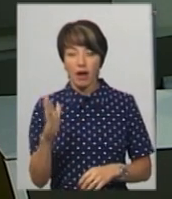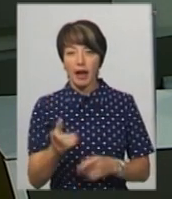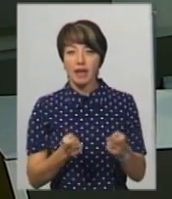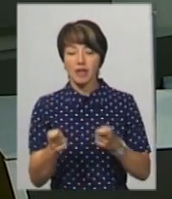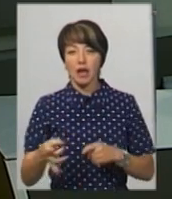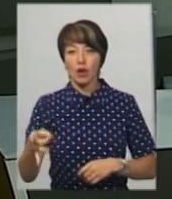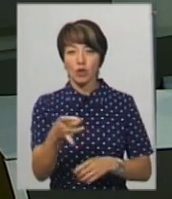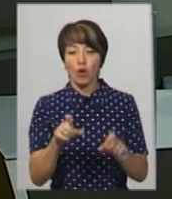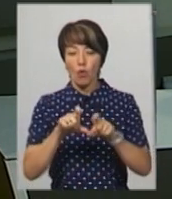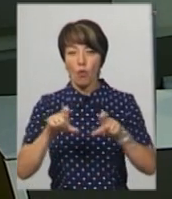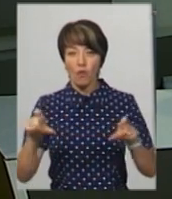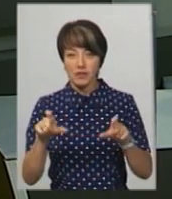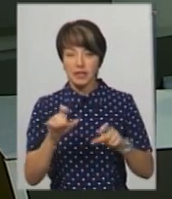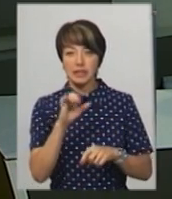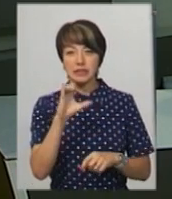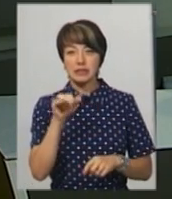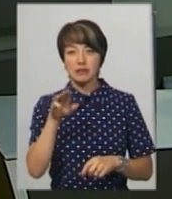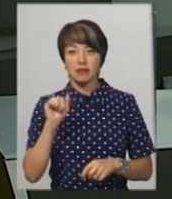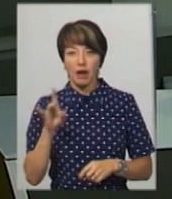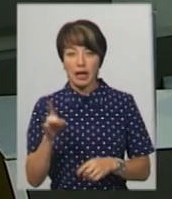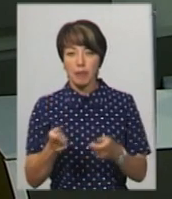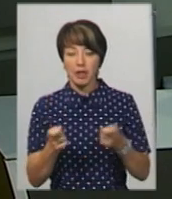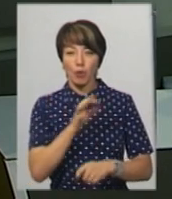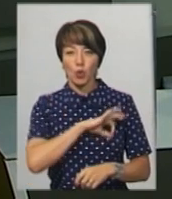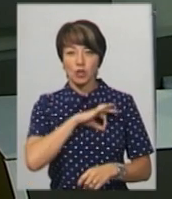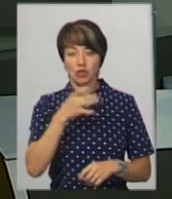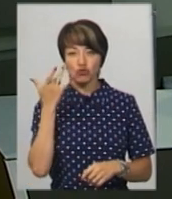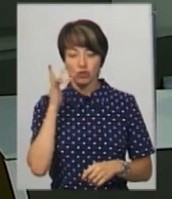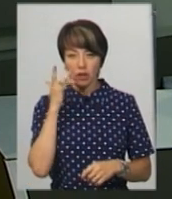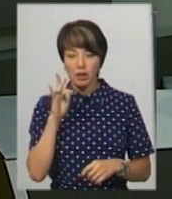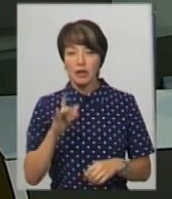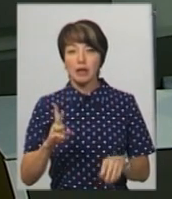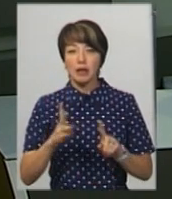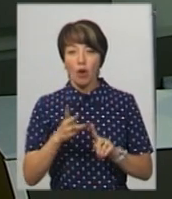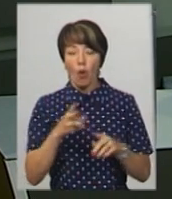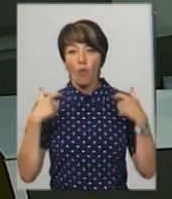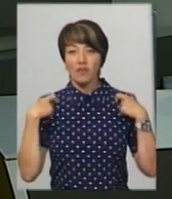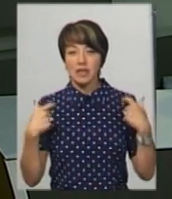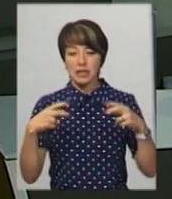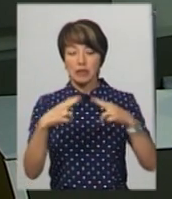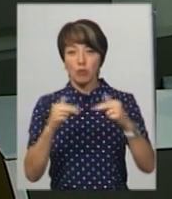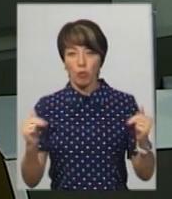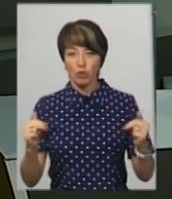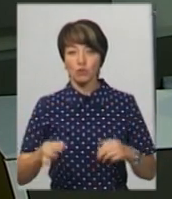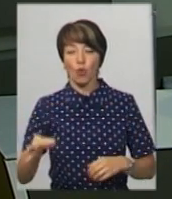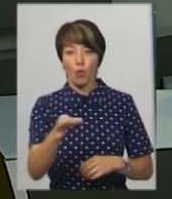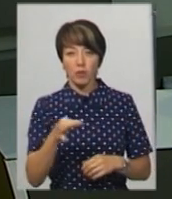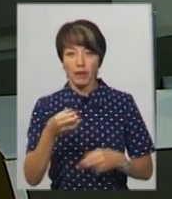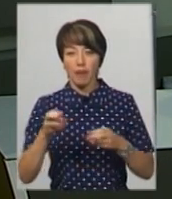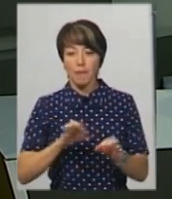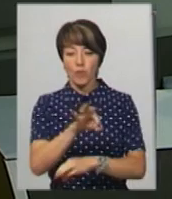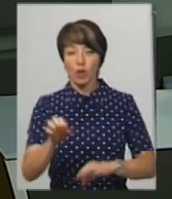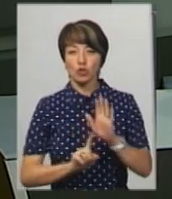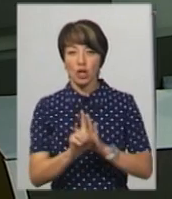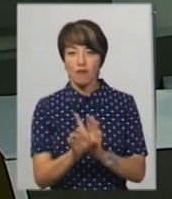регіонального офісу і сітар в Україні Департаменту юстиції США Джон Монтаніо, офіцери з Дніпропетровської області, де проєкт